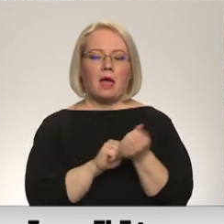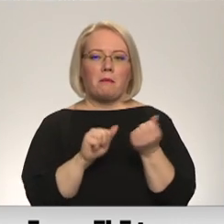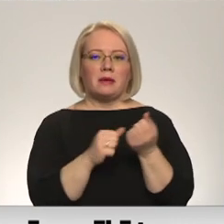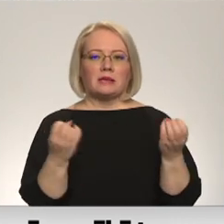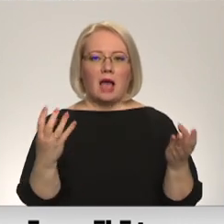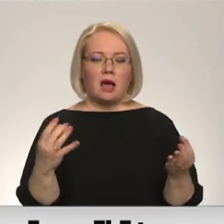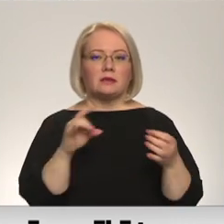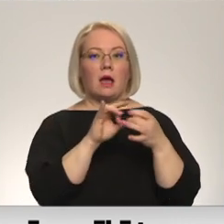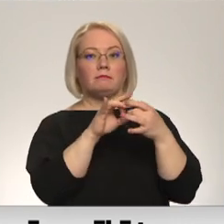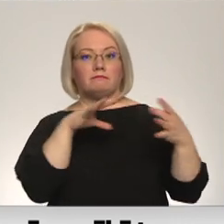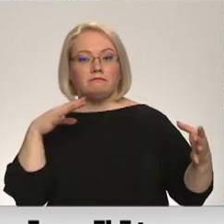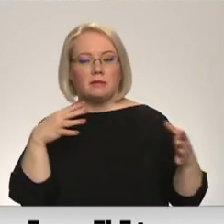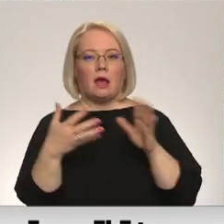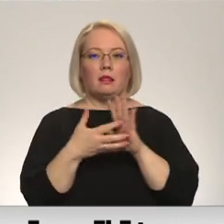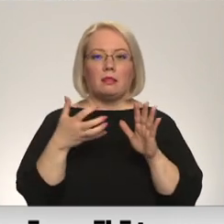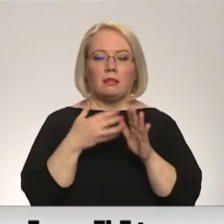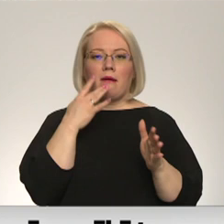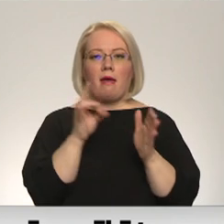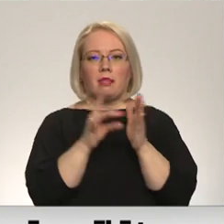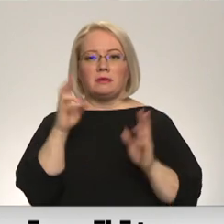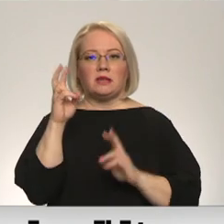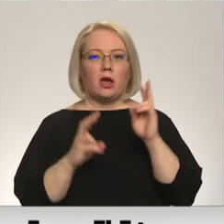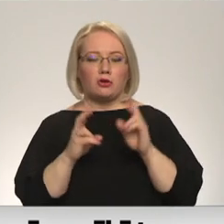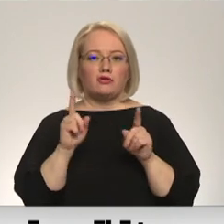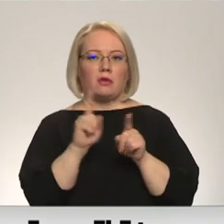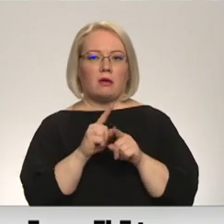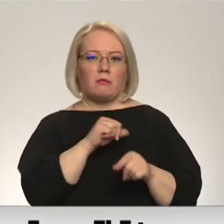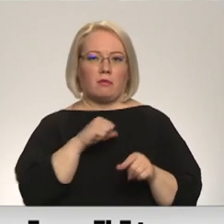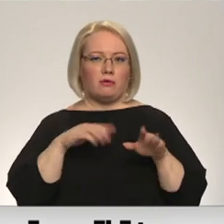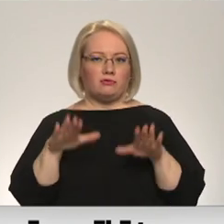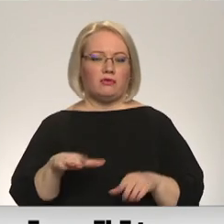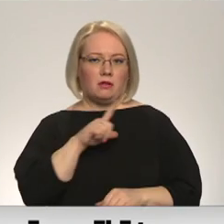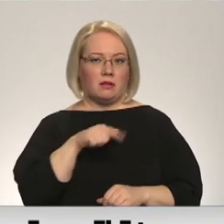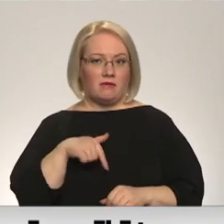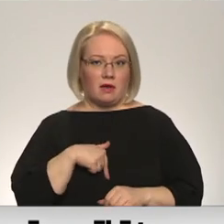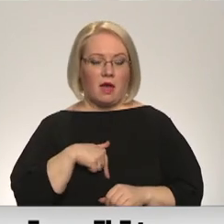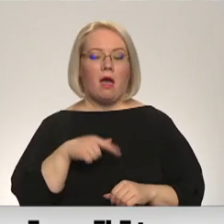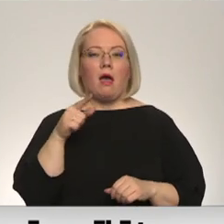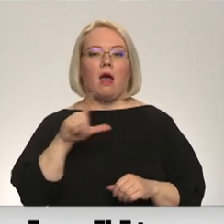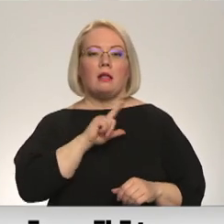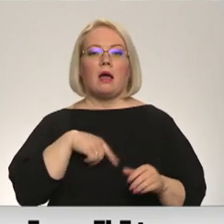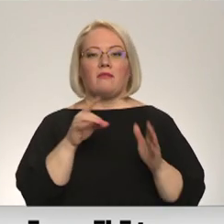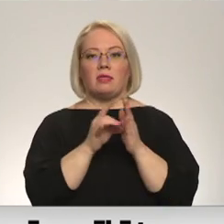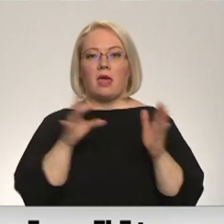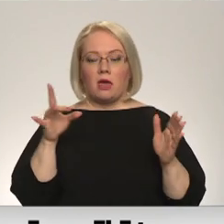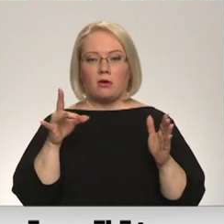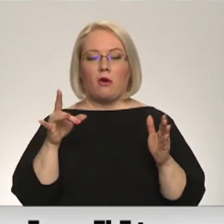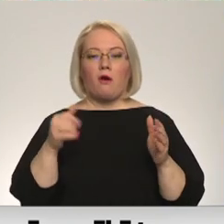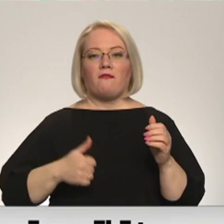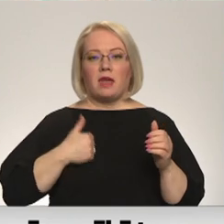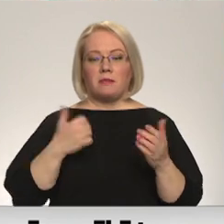atvienošanās gadījumā trūkstošo elektrības spētu saržot termoelektrostācijās. Latvienergo piegādātājs esot atradis.